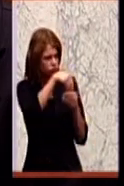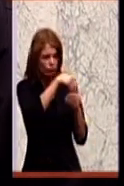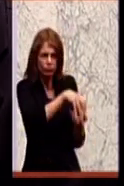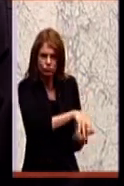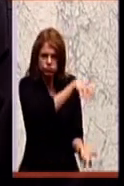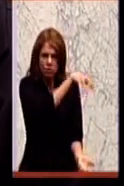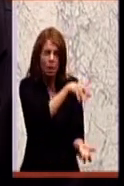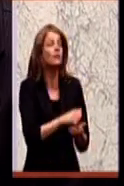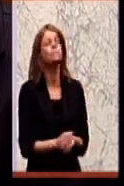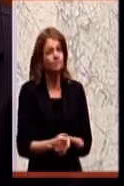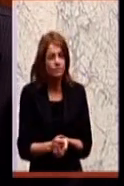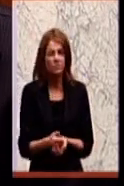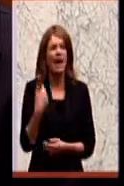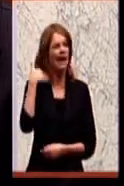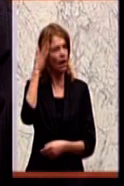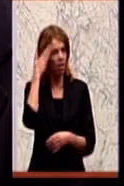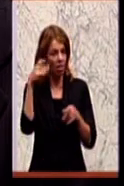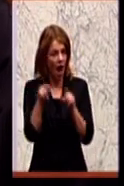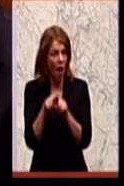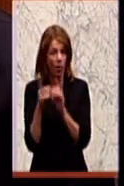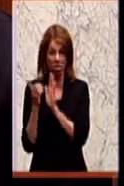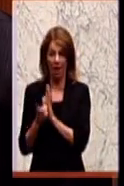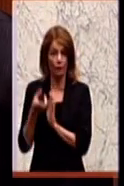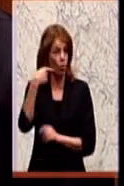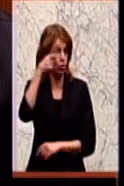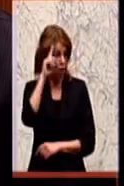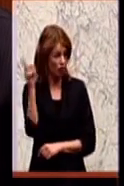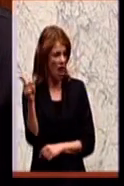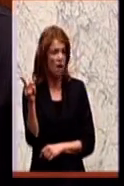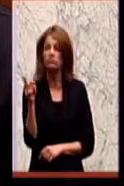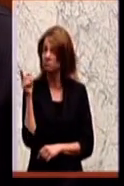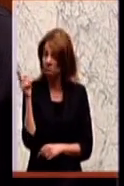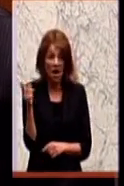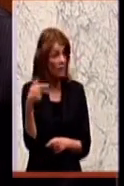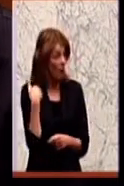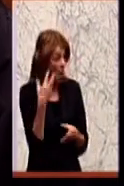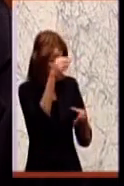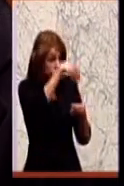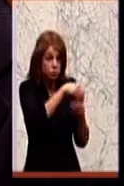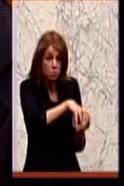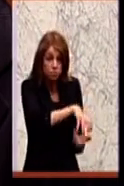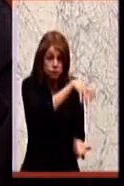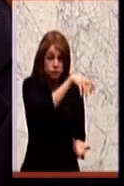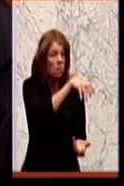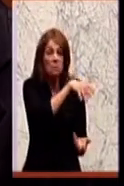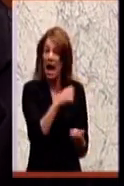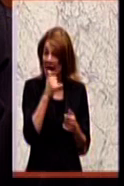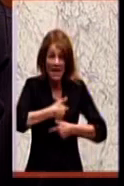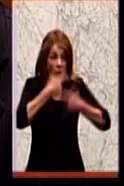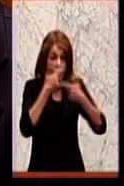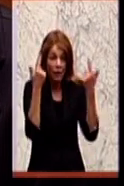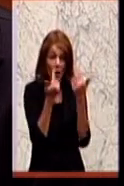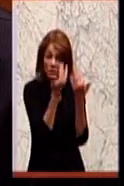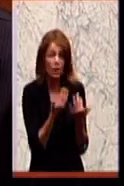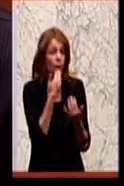die Daten aus Deutschland, wo sich die Aufklärungsrate durch die Vorratsdatenspeicherung nicht geändert hat. Das heißt, als es keine